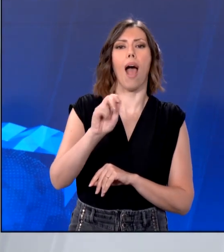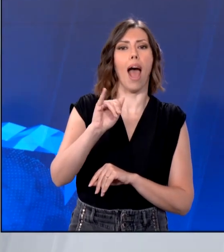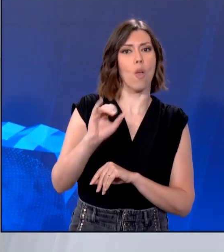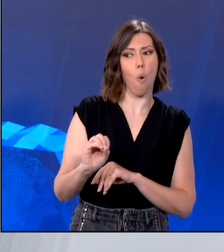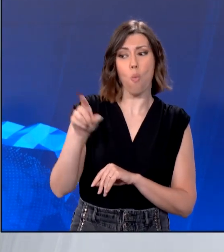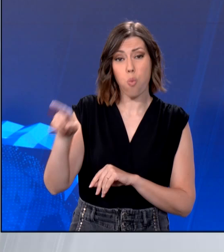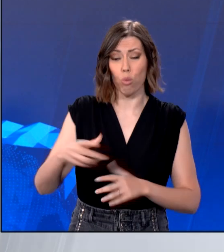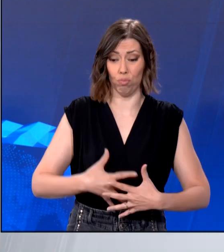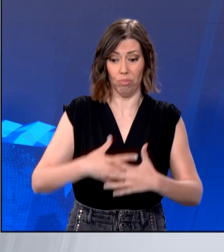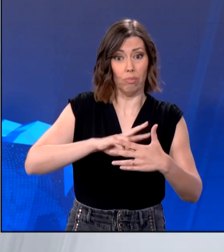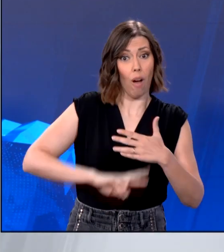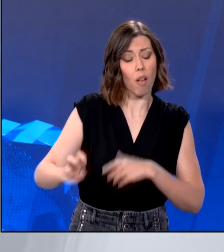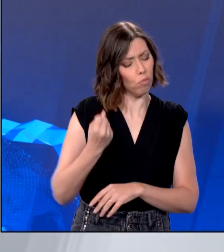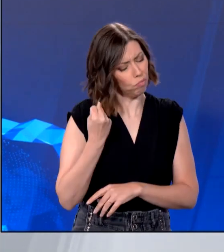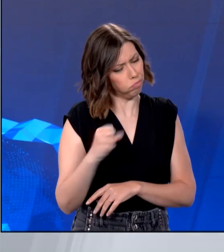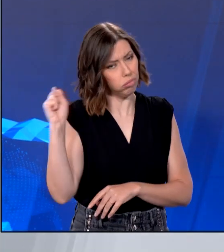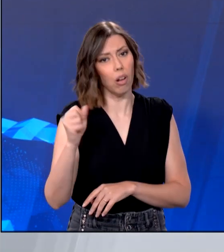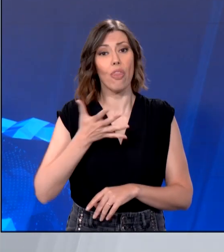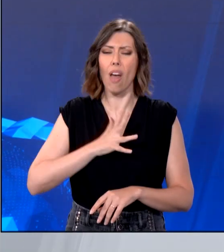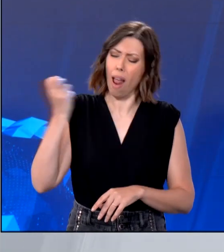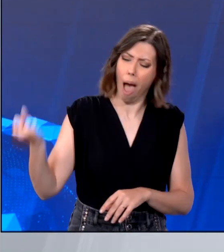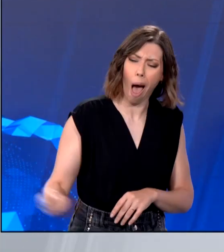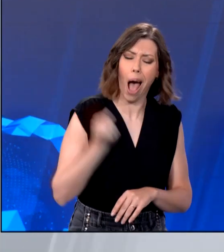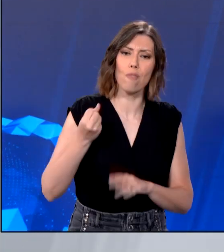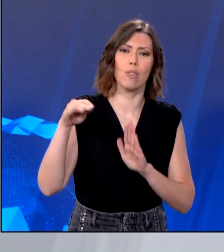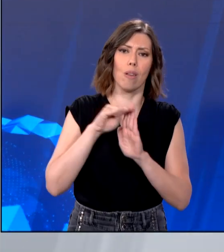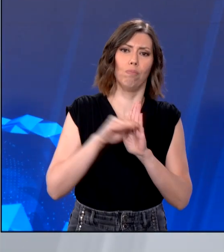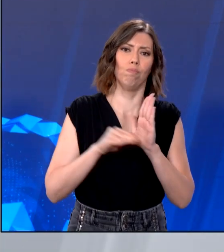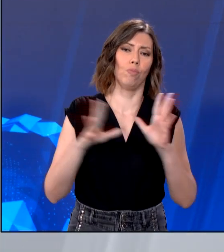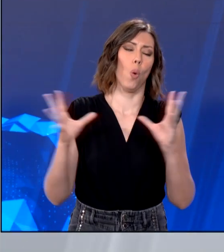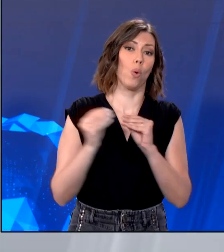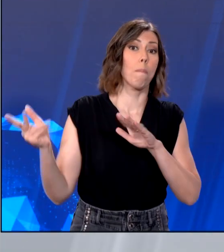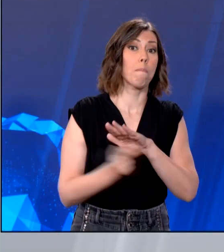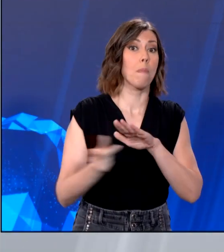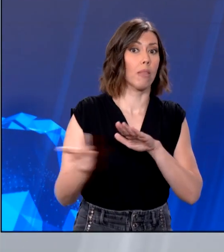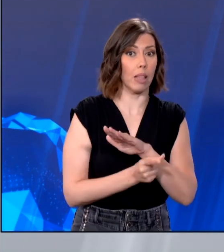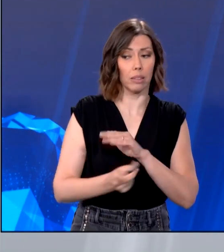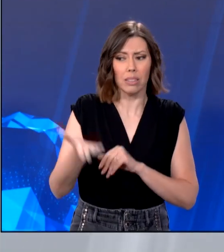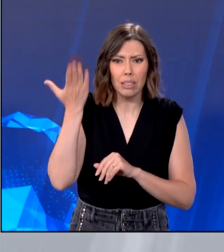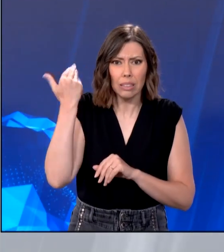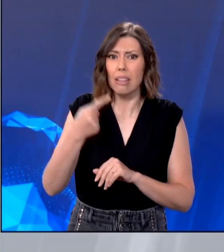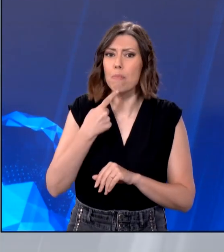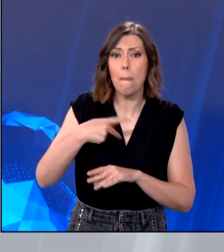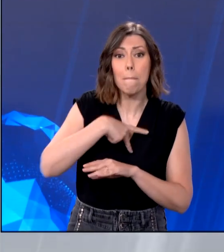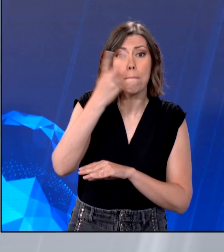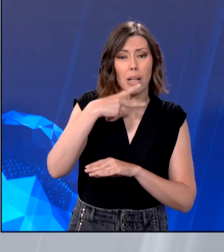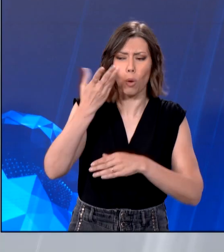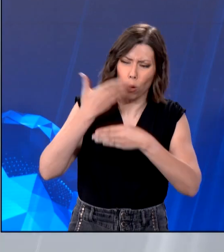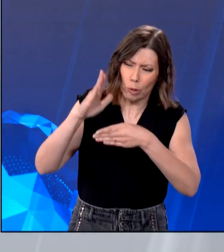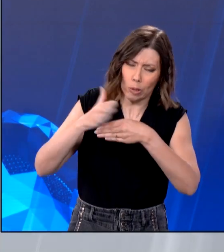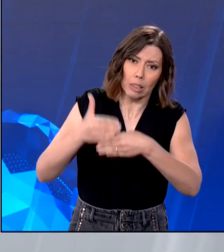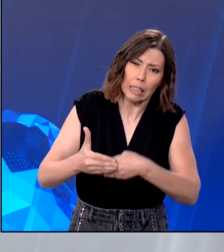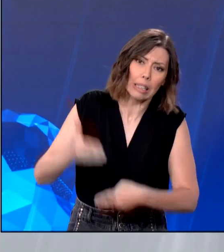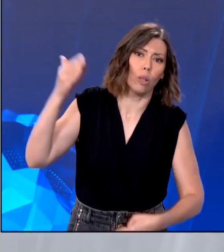αρνητής των αμβλώσεων και υποστηρικτής των σκληρότερων νόμων για τη μετανάστευση, ενώ είχε υποστηρίξει και ανέγερση τείχους στα σύνορα με το